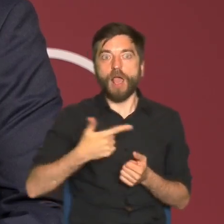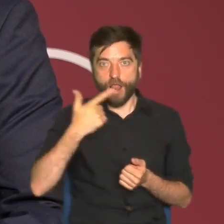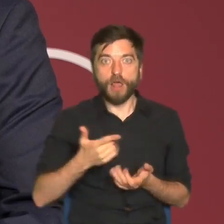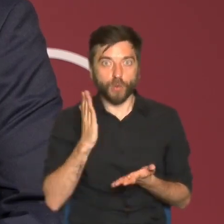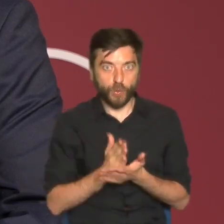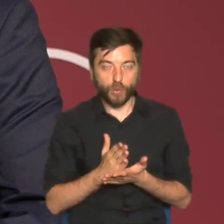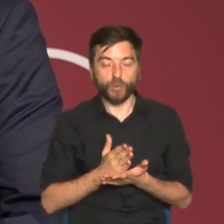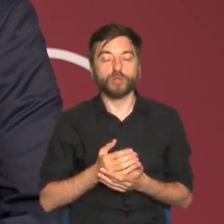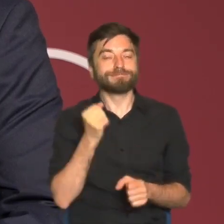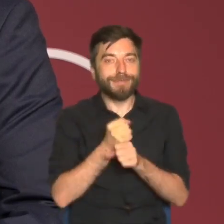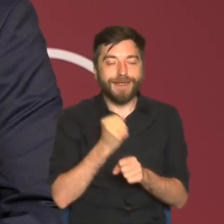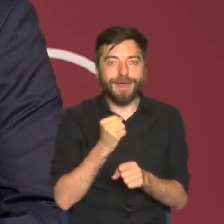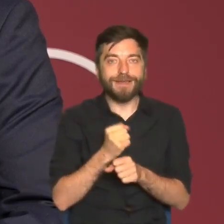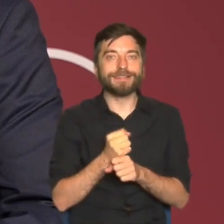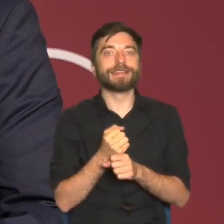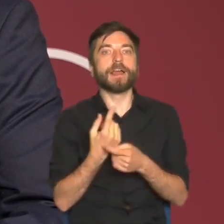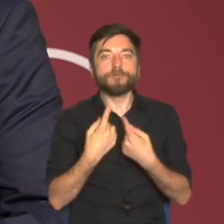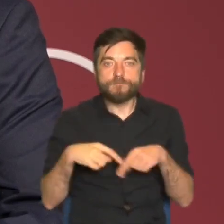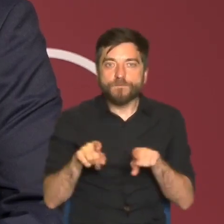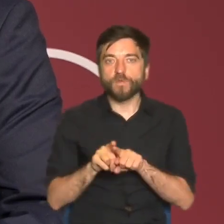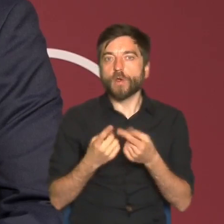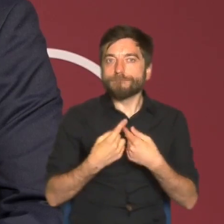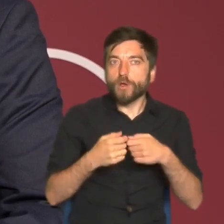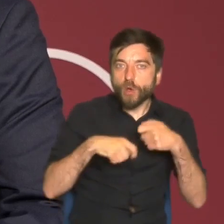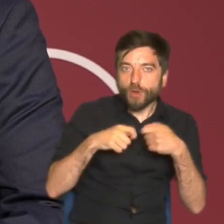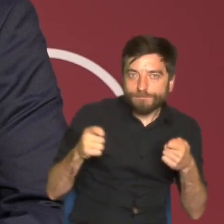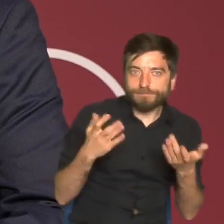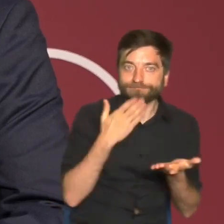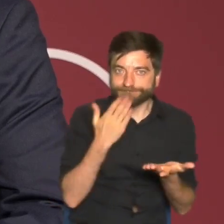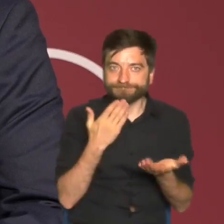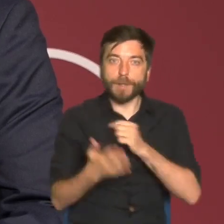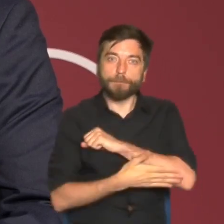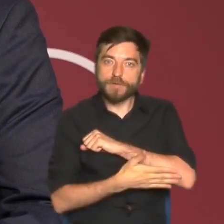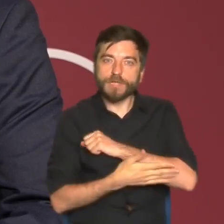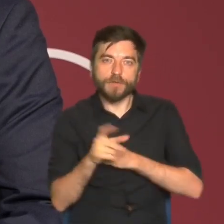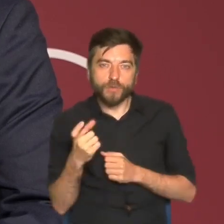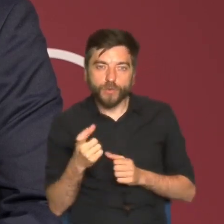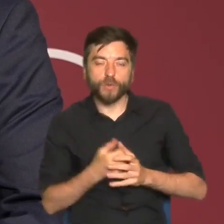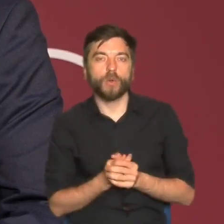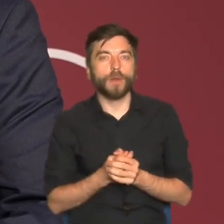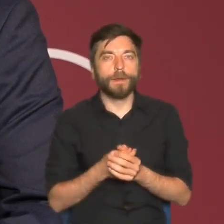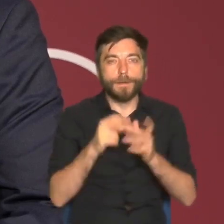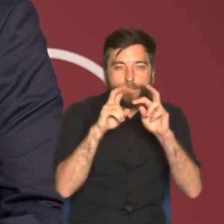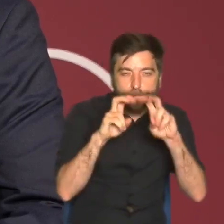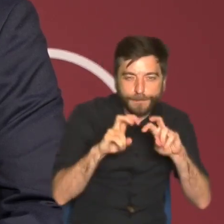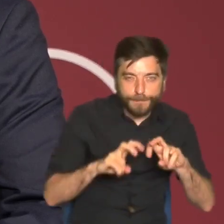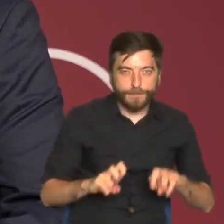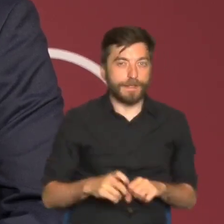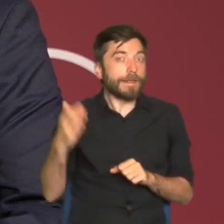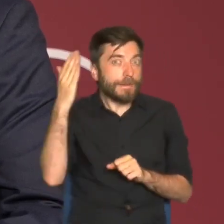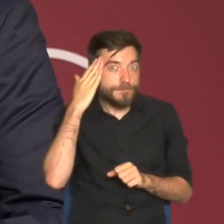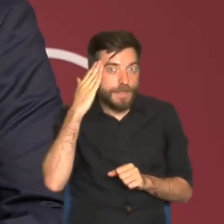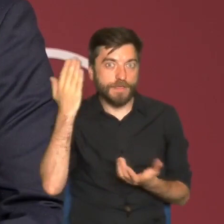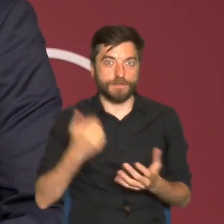pracuje nad wypracowaniem różnych rozwiązań opartych na diagnozie, na wiedzy.